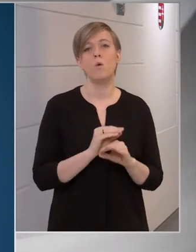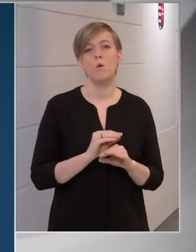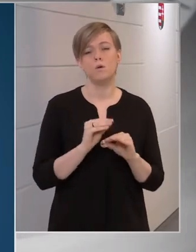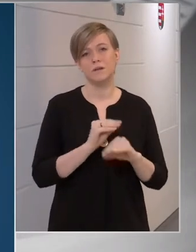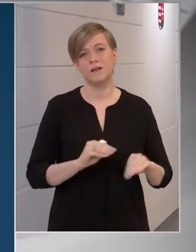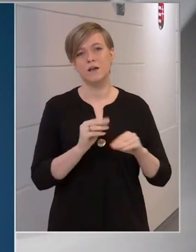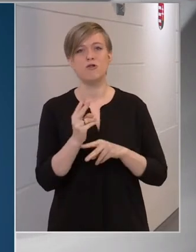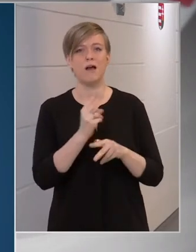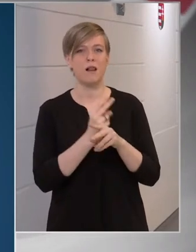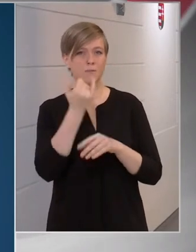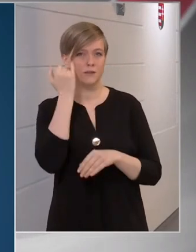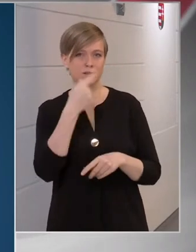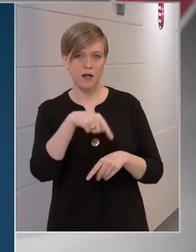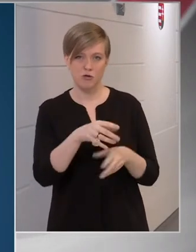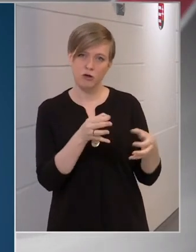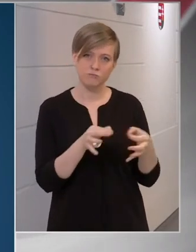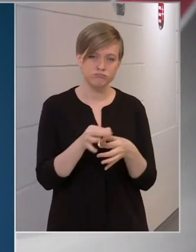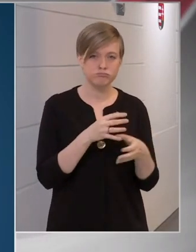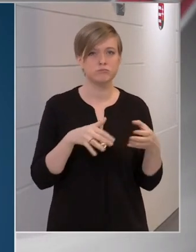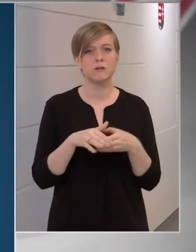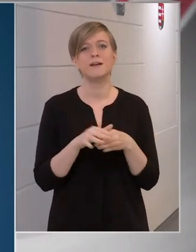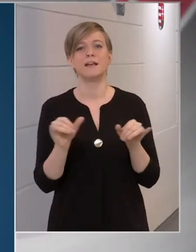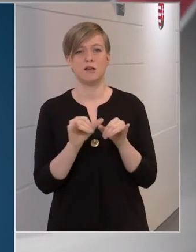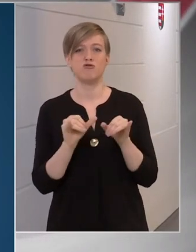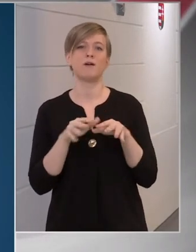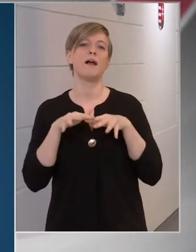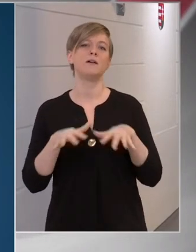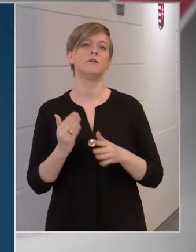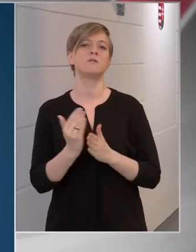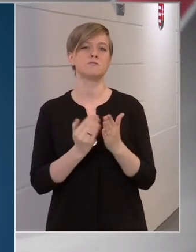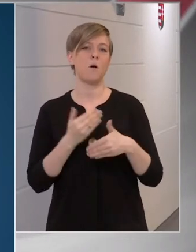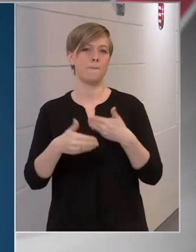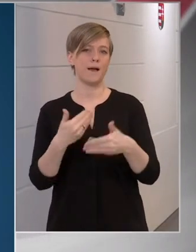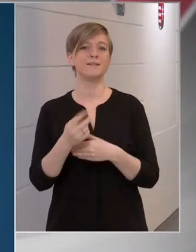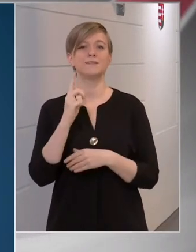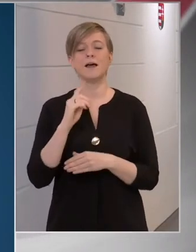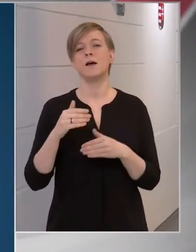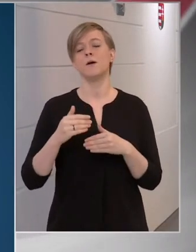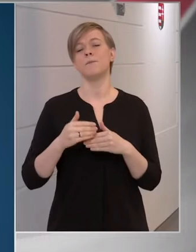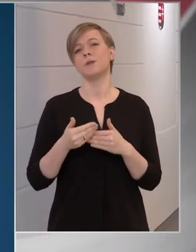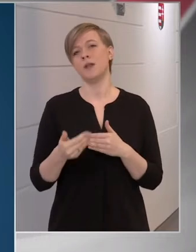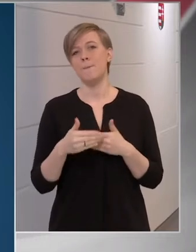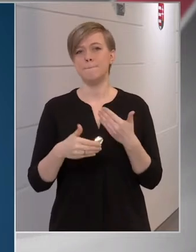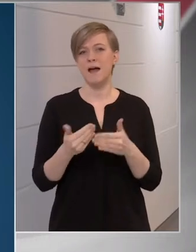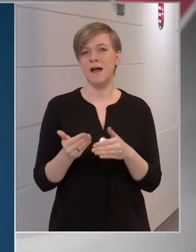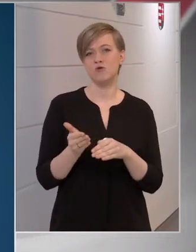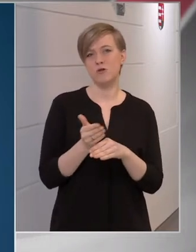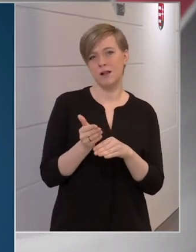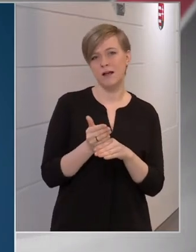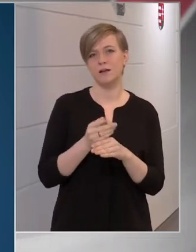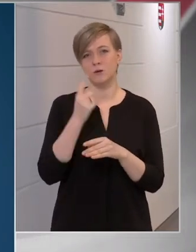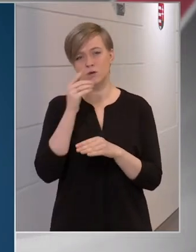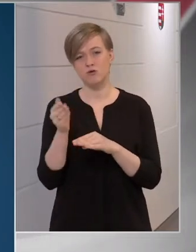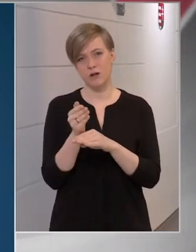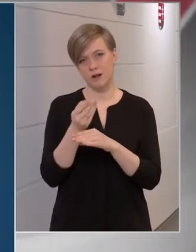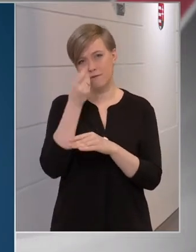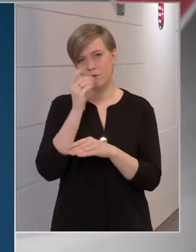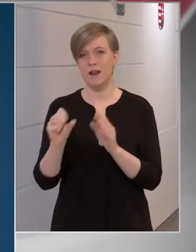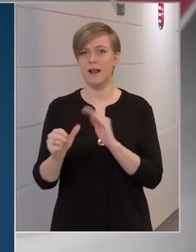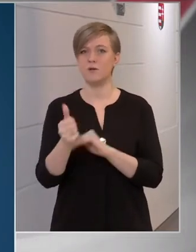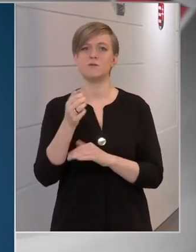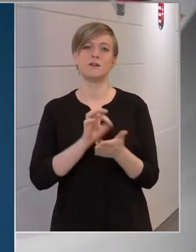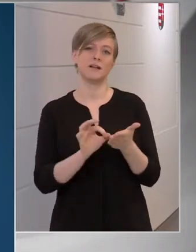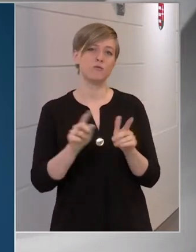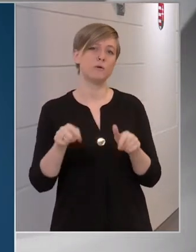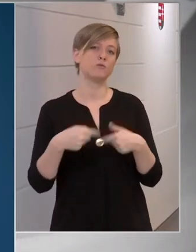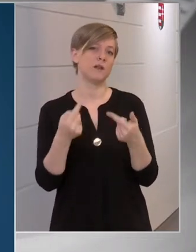úgy készül, hogy az érettségit általános szabályok szerint le kell bonyolítani, de miután május elején és június elején kerülne sor először az